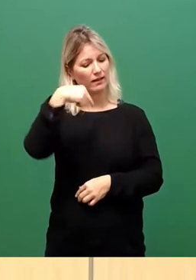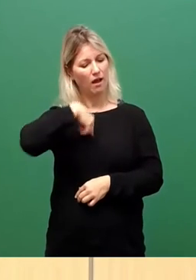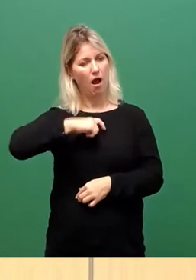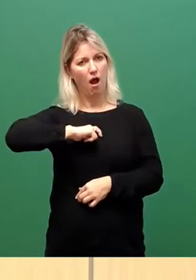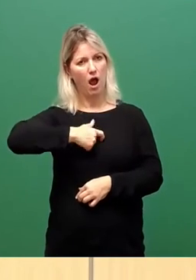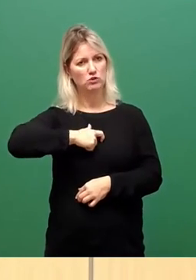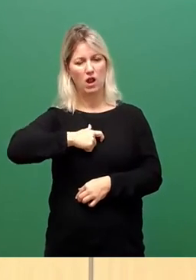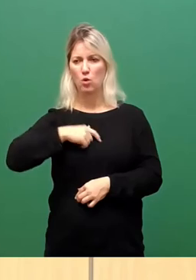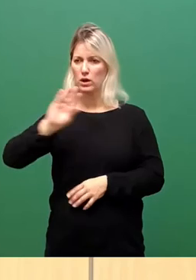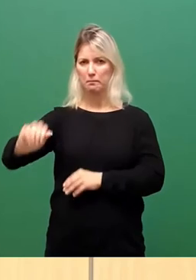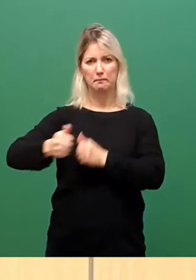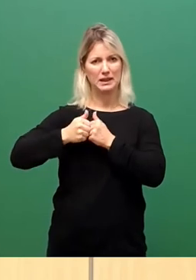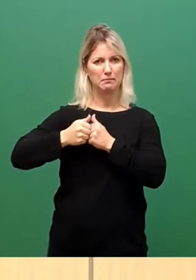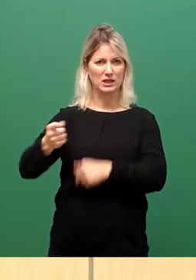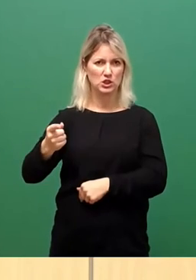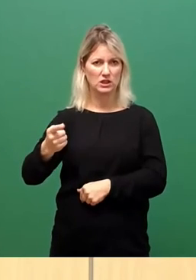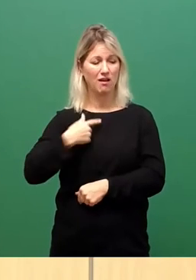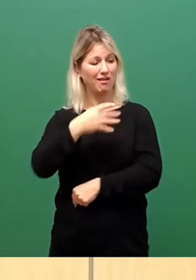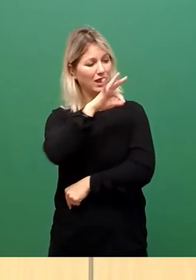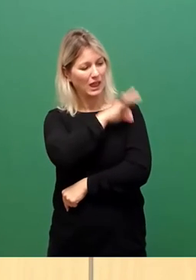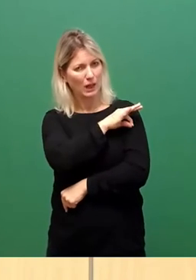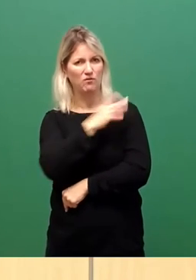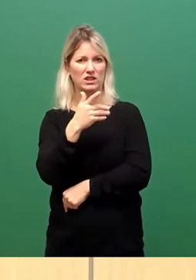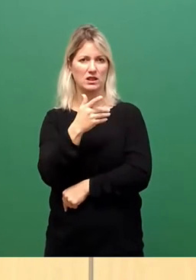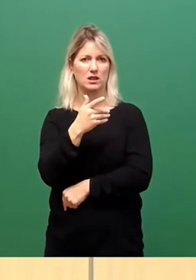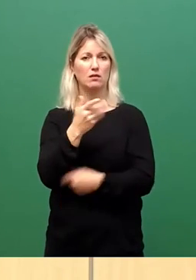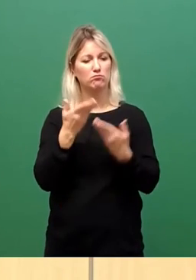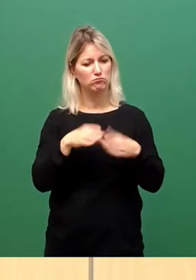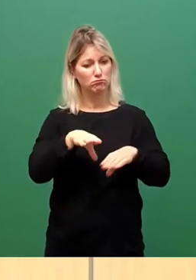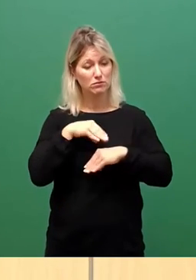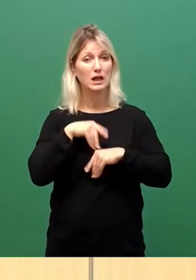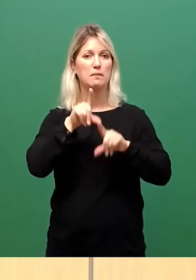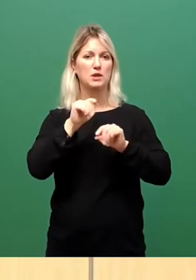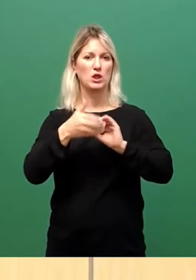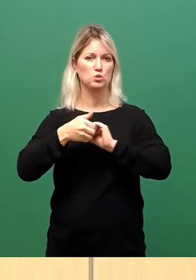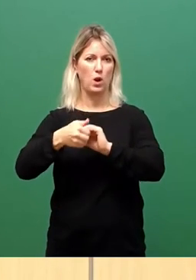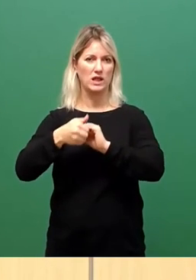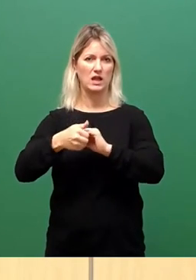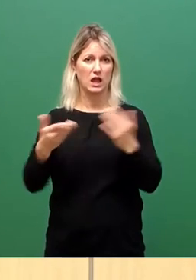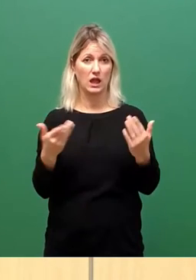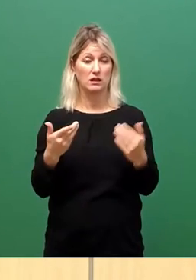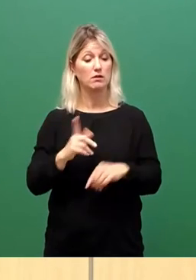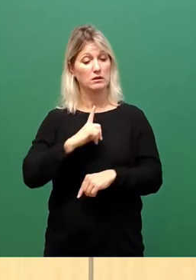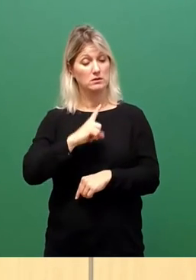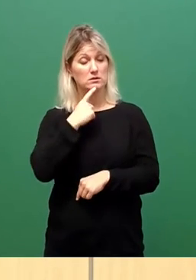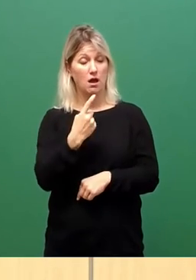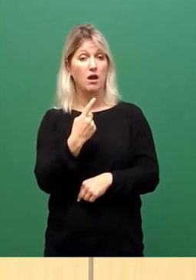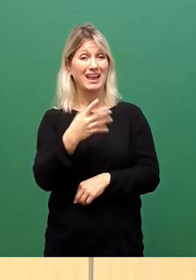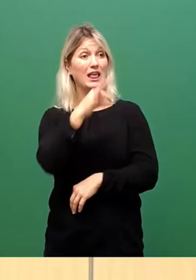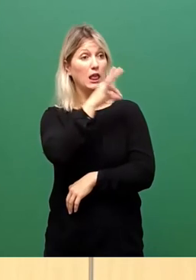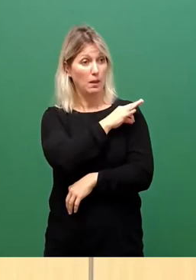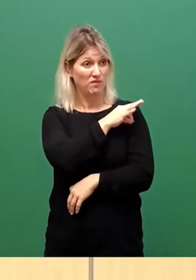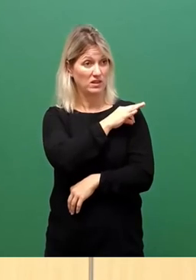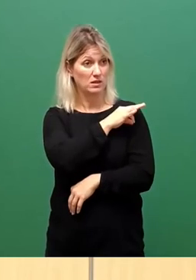Sich impfen lassen ist Solidarität und ich würde sogar soweit gehen zu sagen, sich impfen lassen